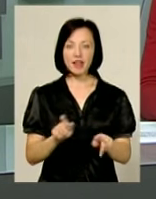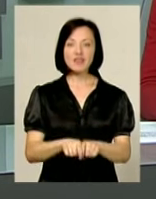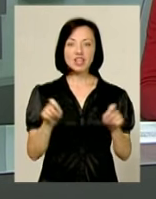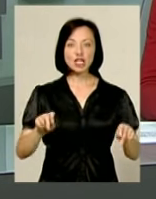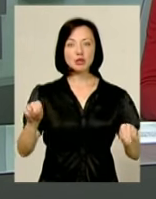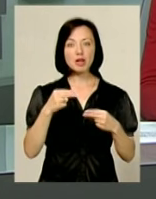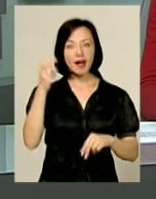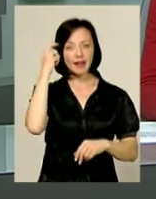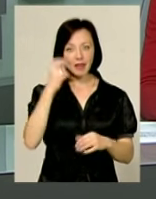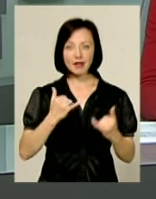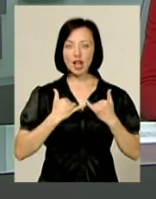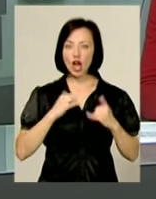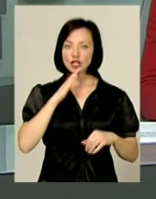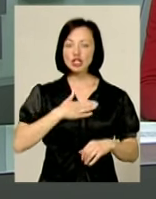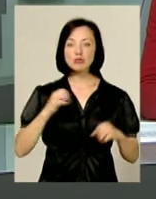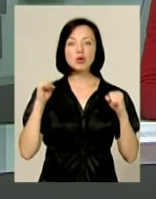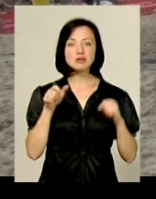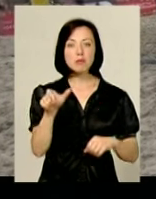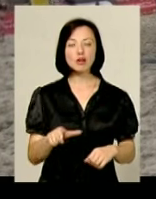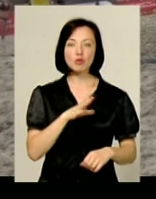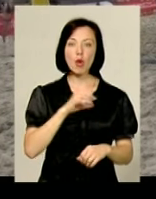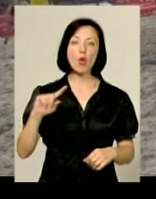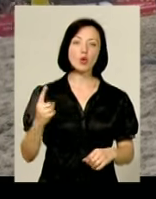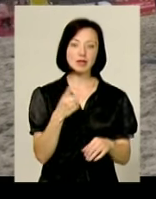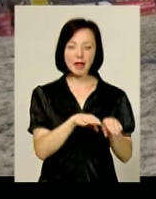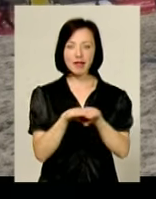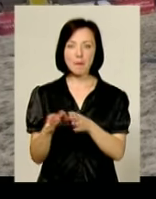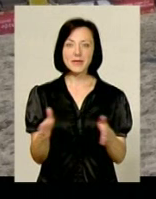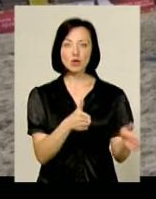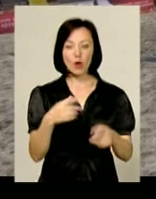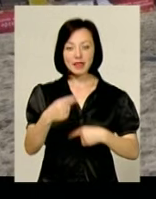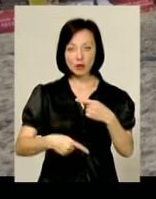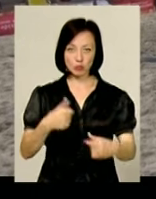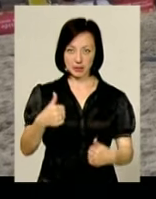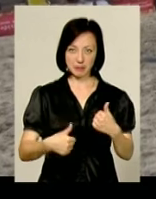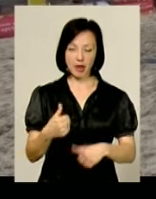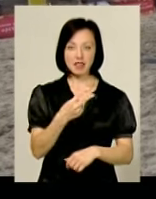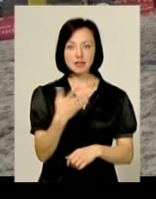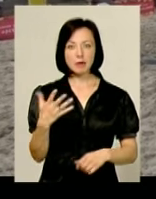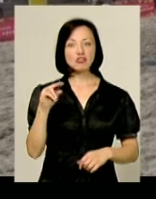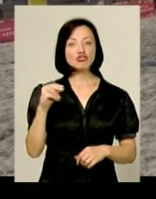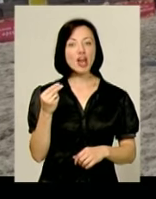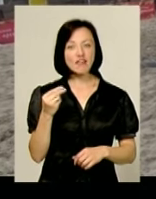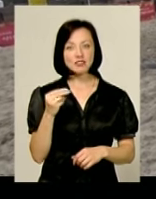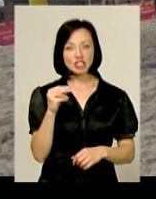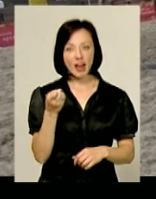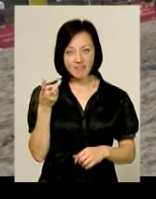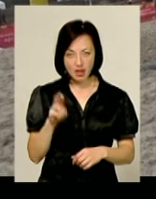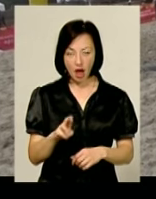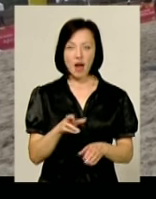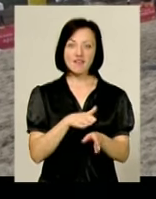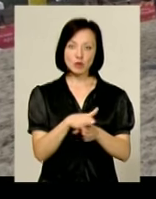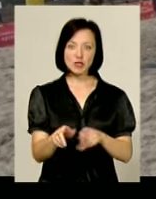чемпіонат Києва для наших спортсменок був одним із етапів підготовки до наступних змагань. 25 червня в Деражні відбудеться